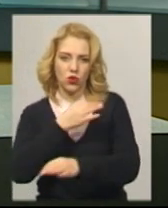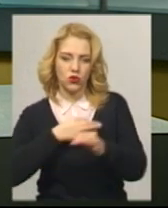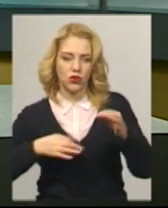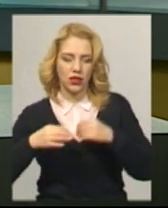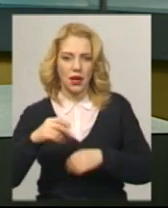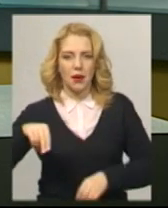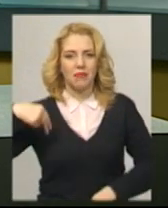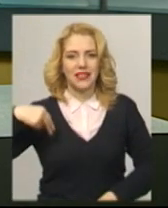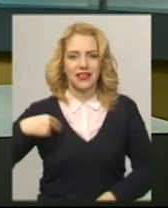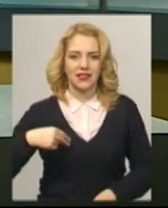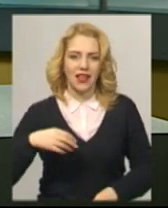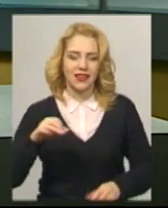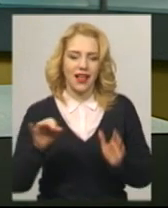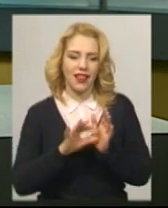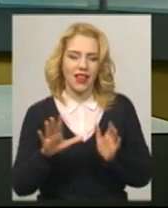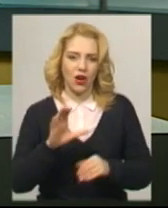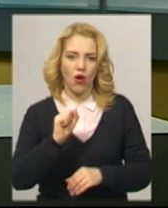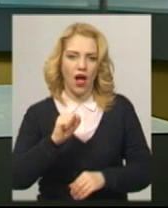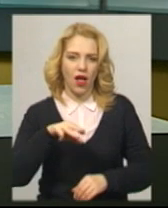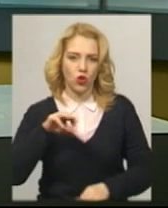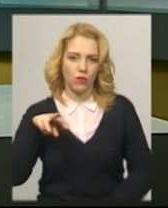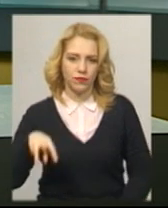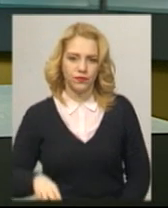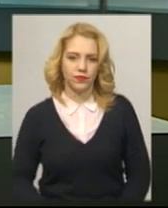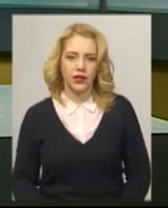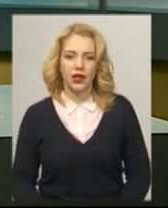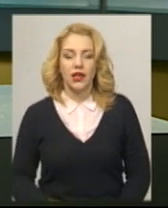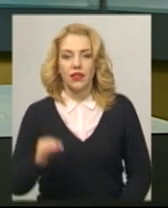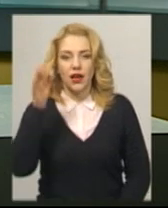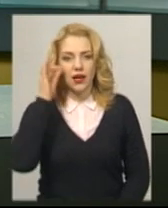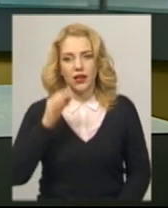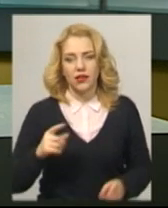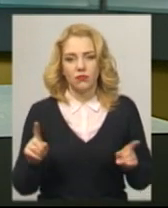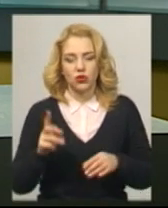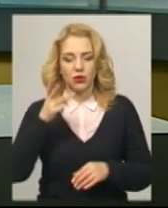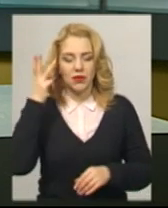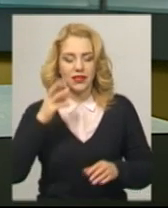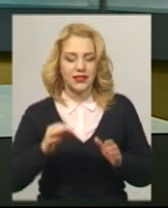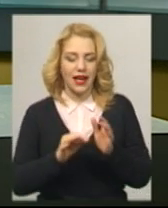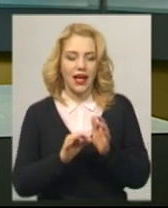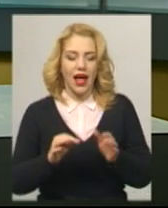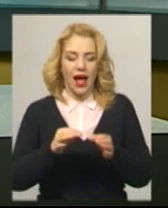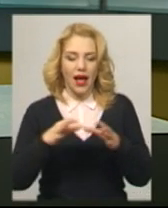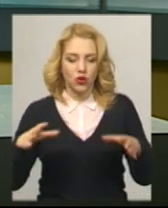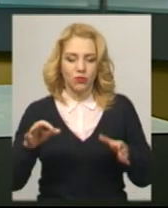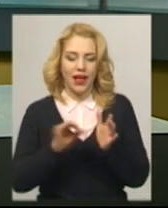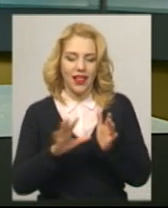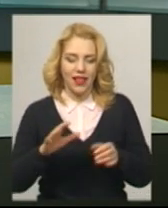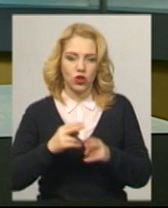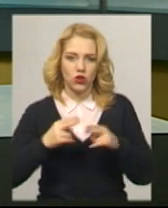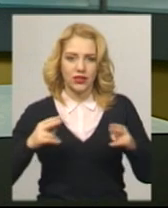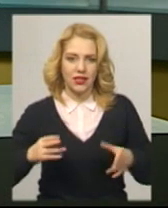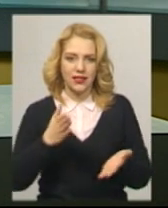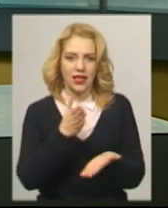майданчику виробничого підприємства ХС, додає Тетяна Лисичук. Нагадаю, Хмельницька атомна електростанція розташована в Нетішині. На